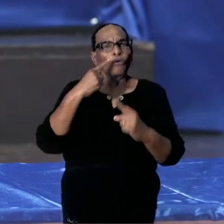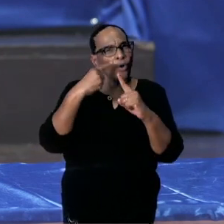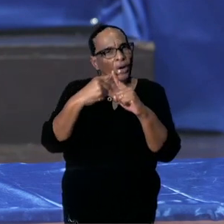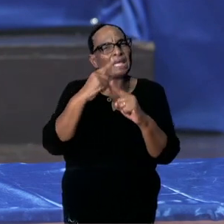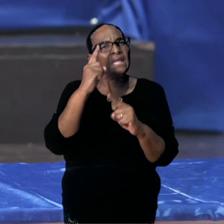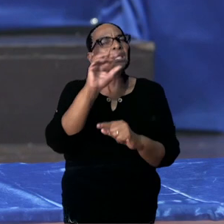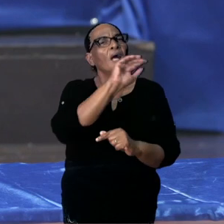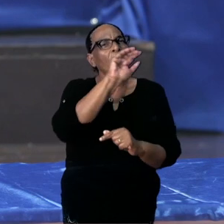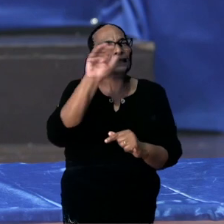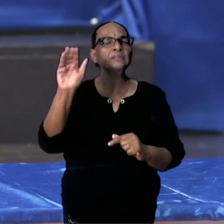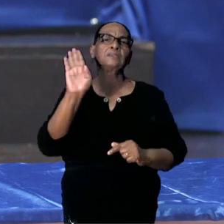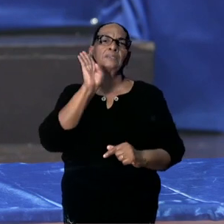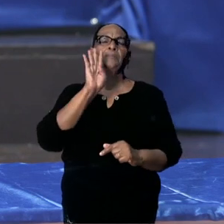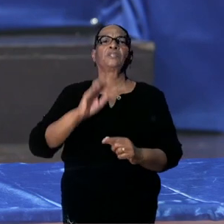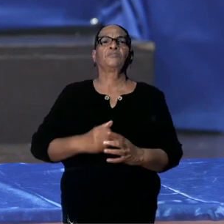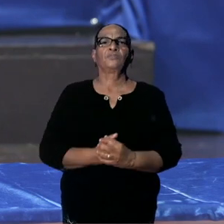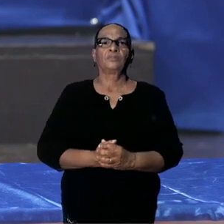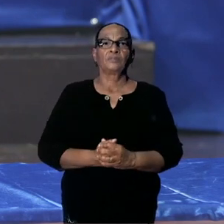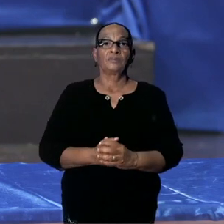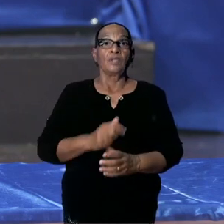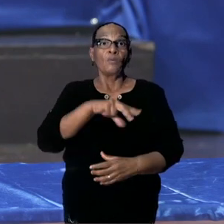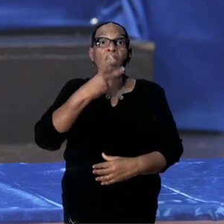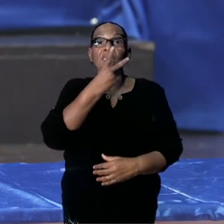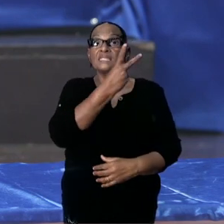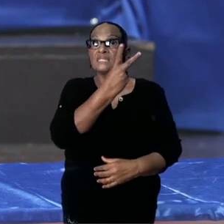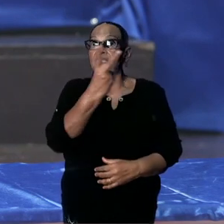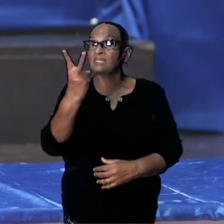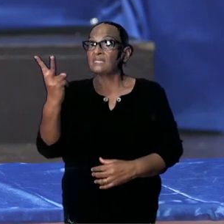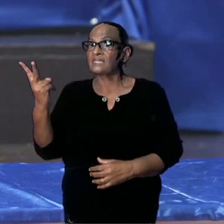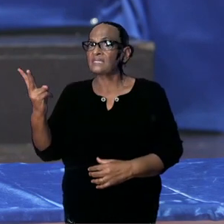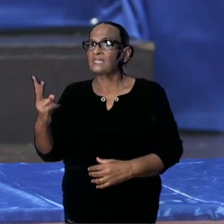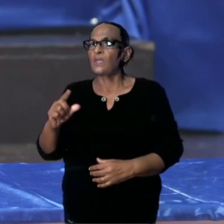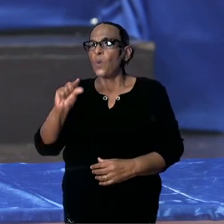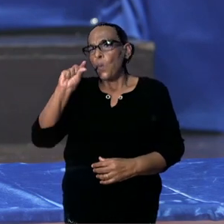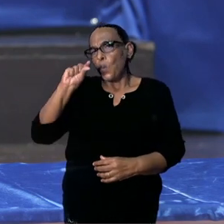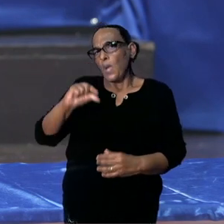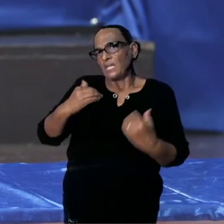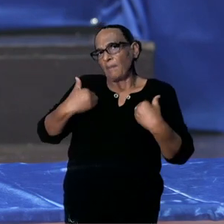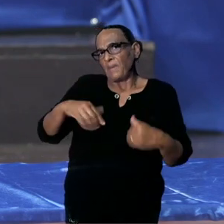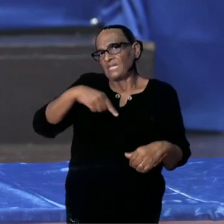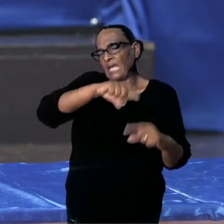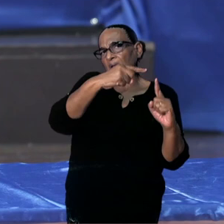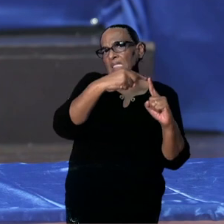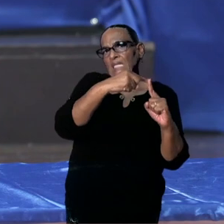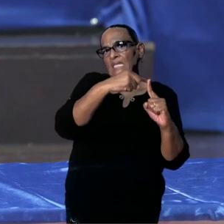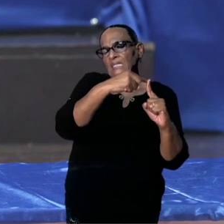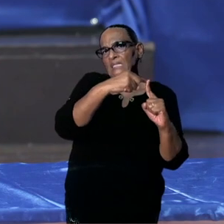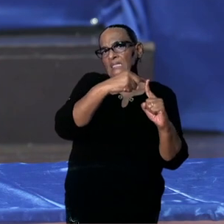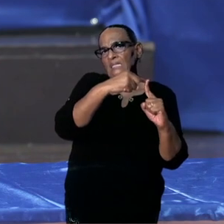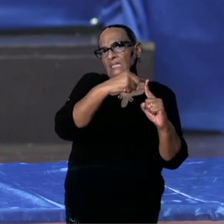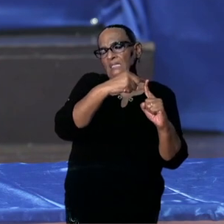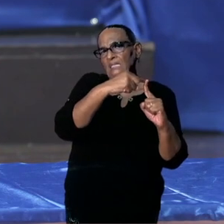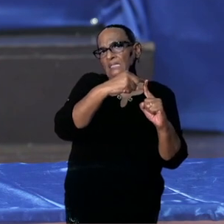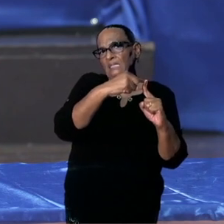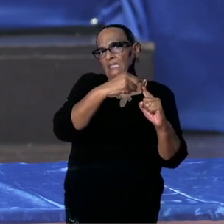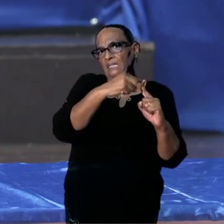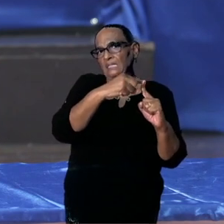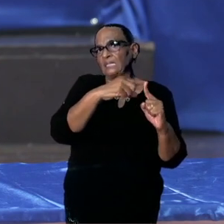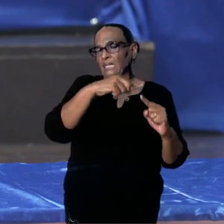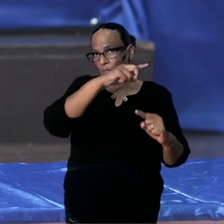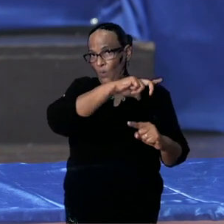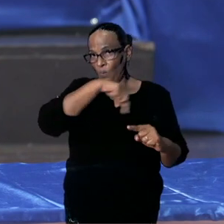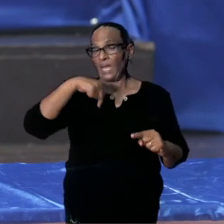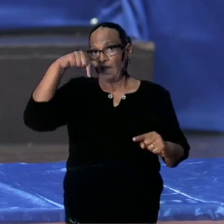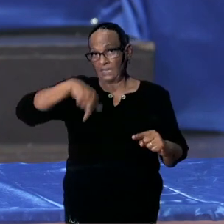te zeggen. Maar we merken dat er nog steeds weinig mensen gaan testen. En we zijn vanuit het ministerie deze week